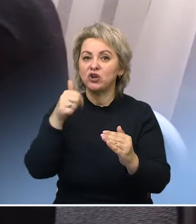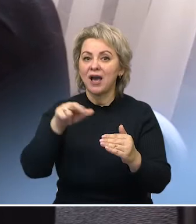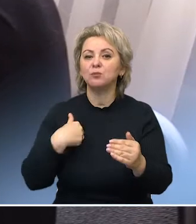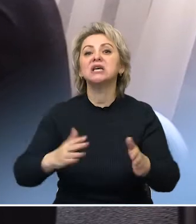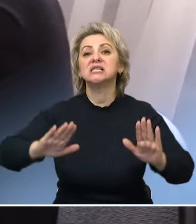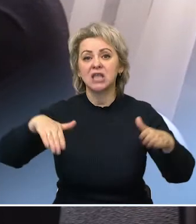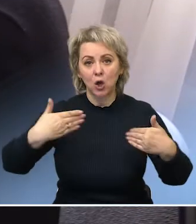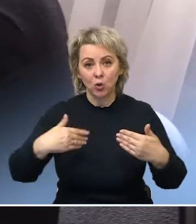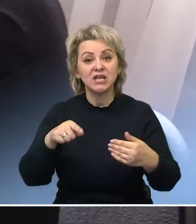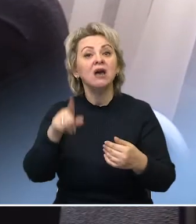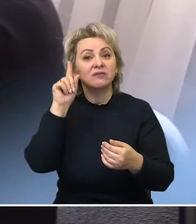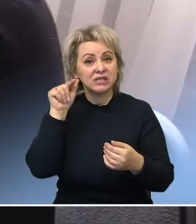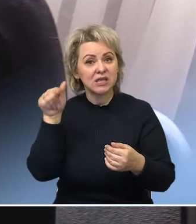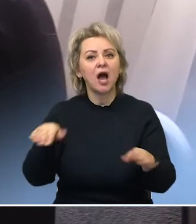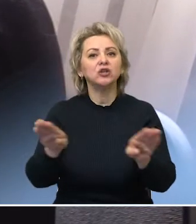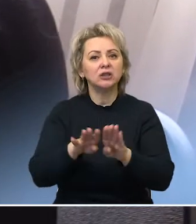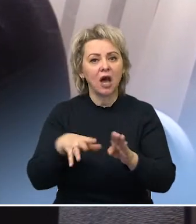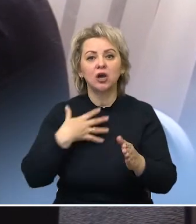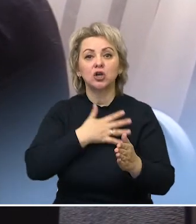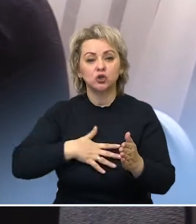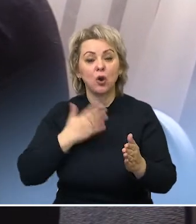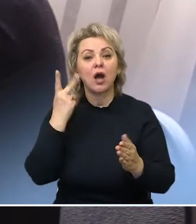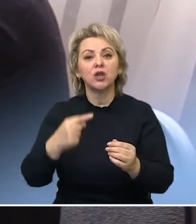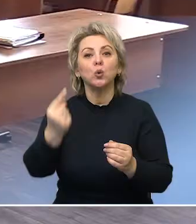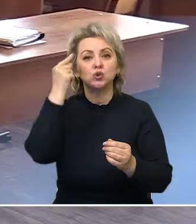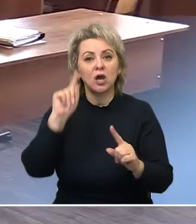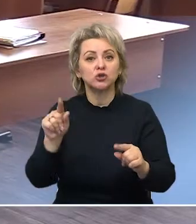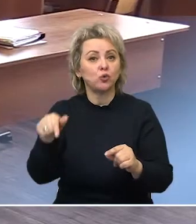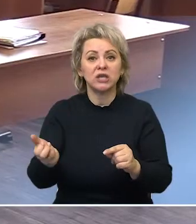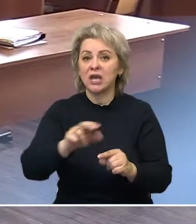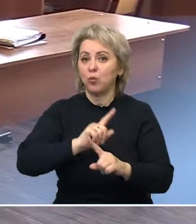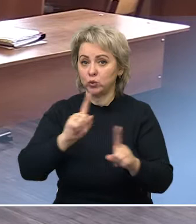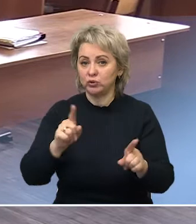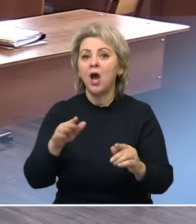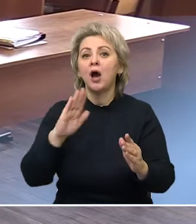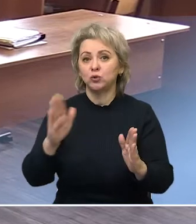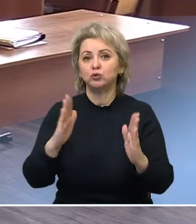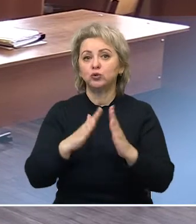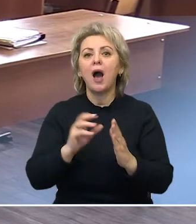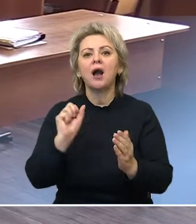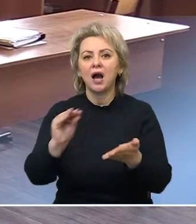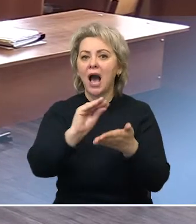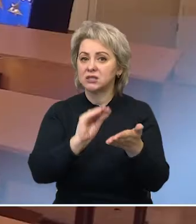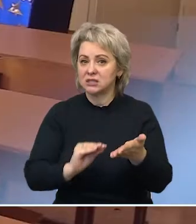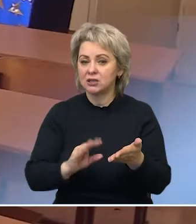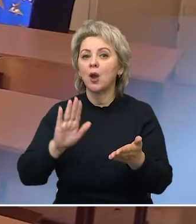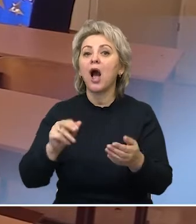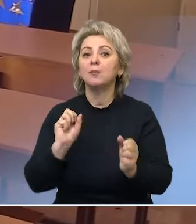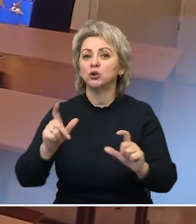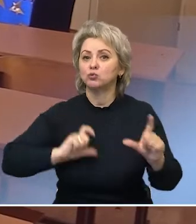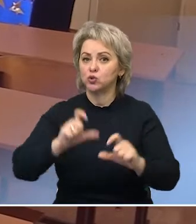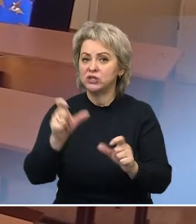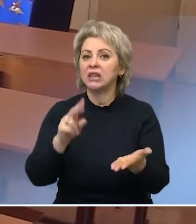знаете, они так расстроились, когда узнали, что они сюда не будут приходить. Ну а как же оценки? Как потом студент докажет, что решил